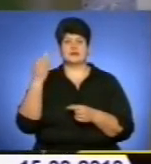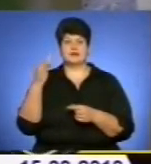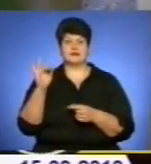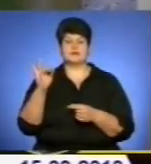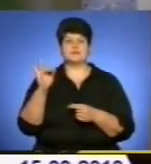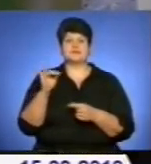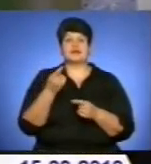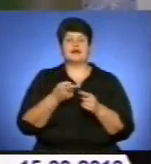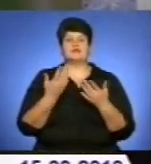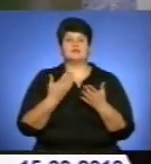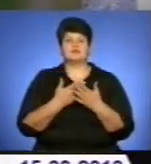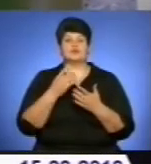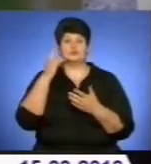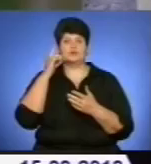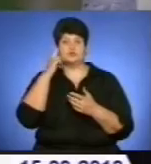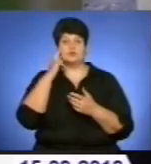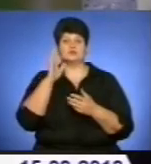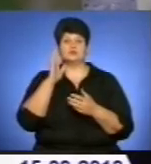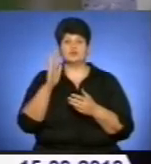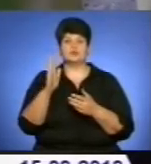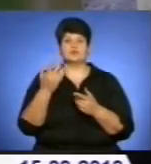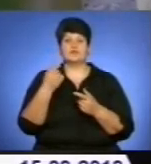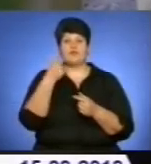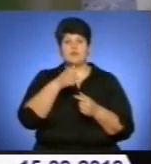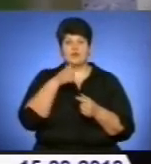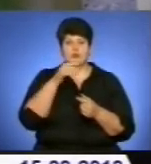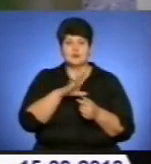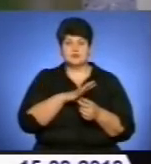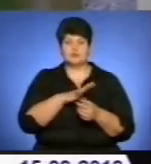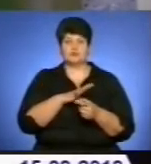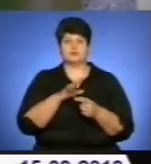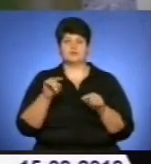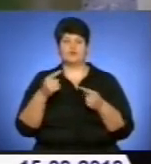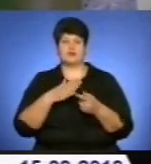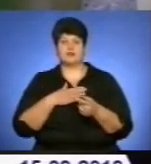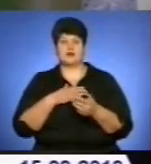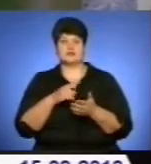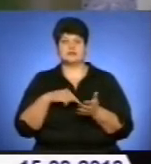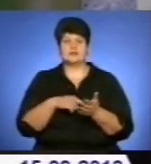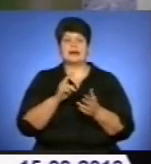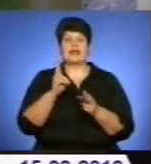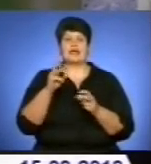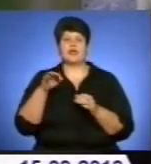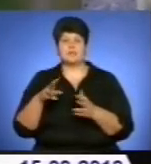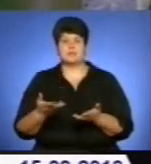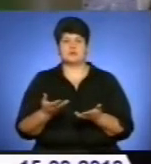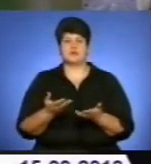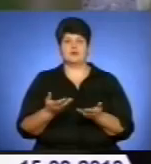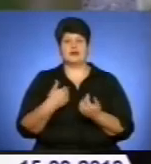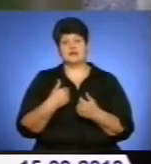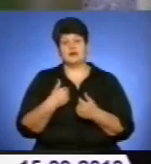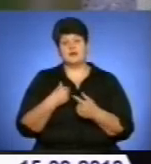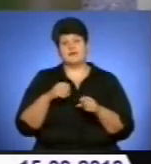випробувань, а найкращого автора нагородили. Мої питання виявилися досить цікавими для учасників. Одне з них, наприклад, де і чому плаче